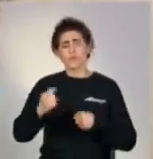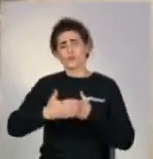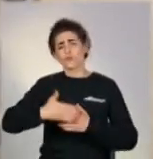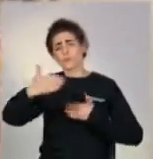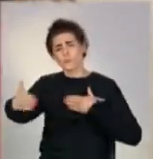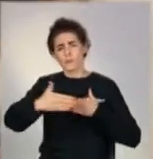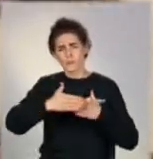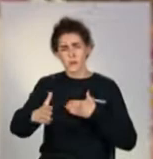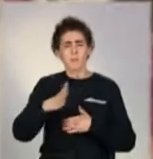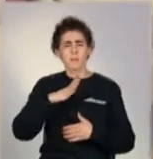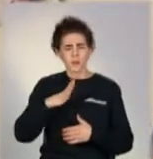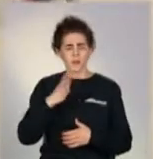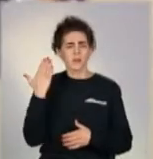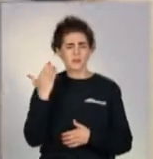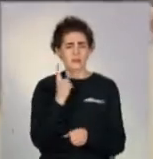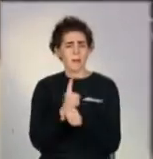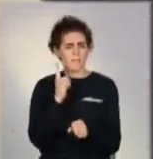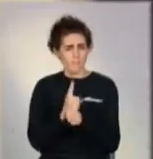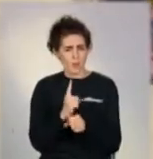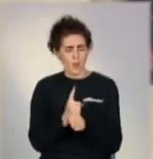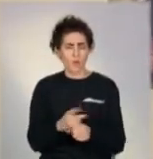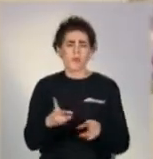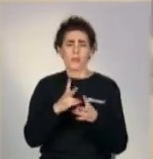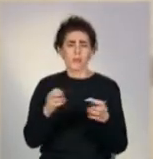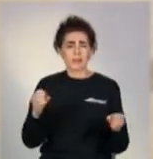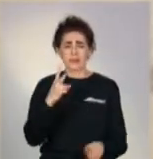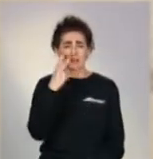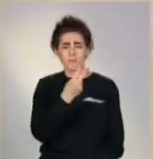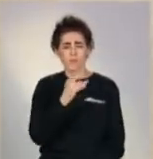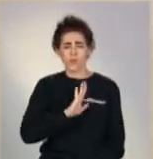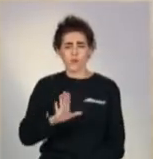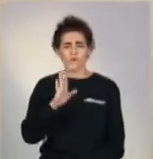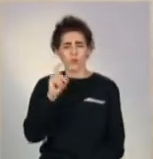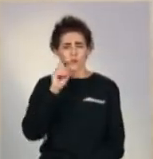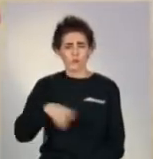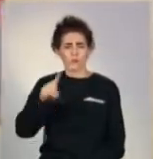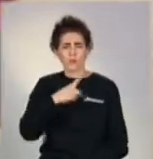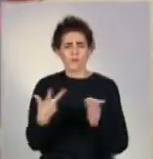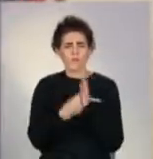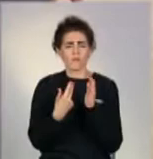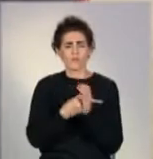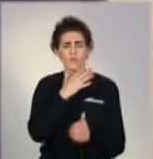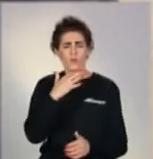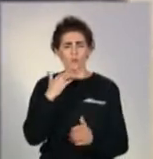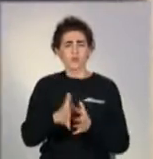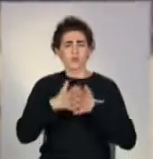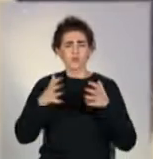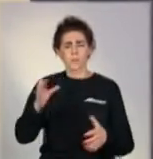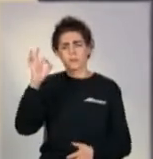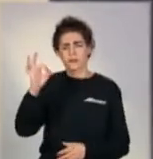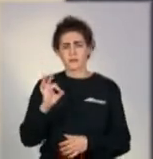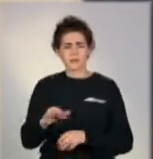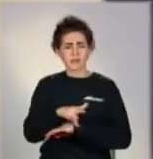на тисячу метрів було заборонено. І незважаючи на те, що в країні провакциновано більше ніж 60% населення,